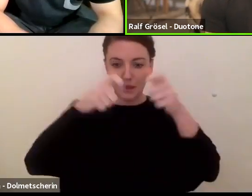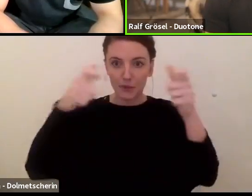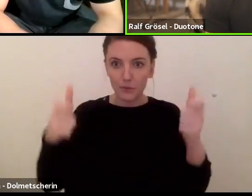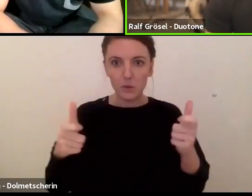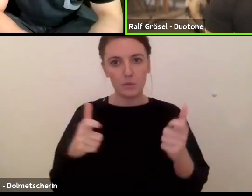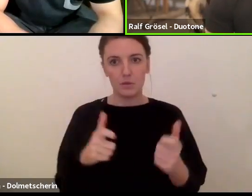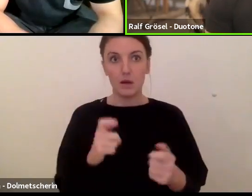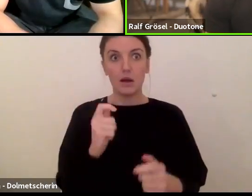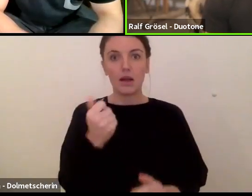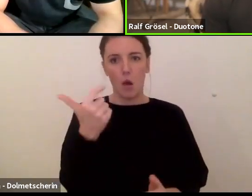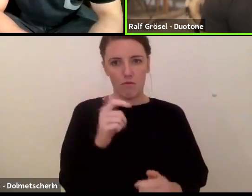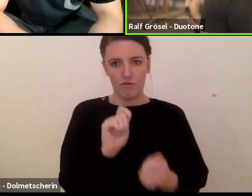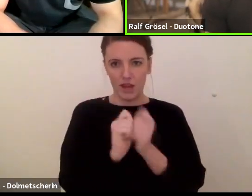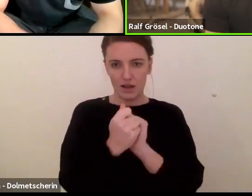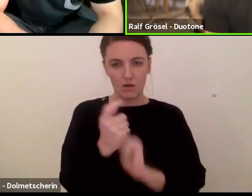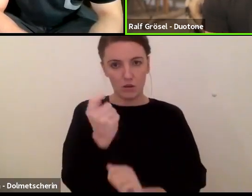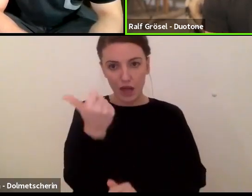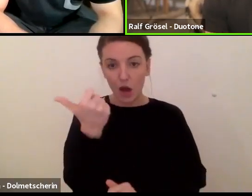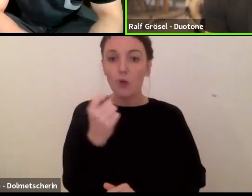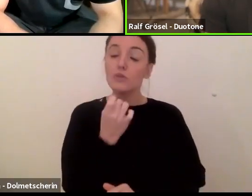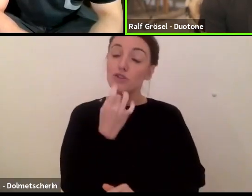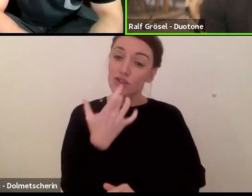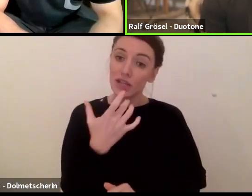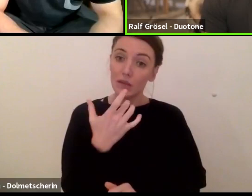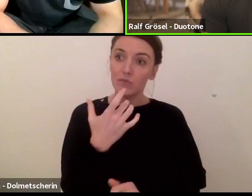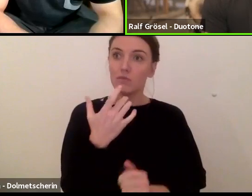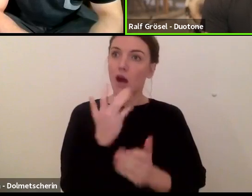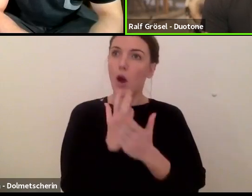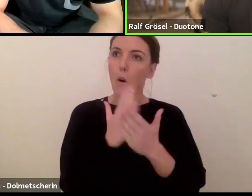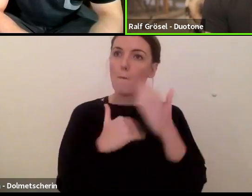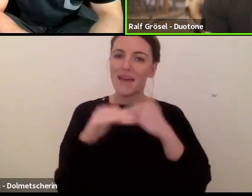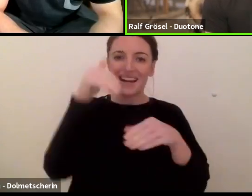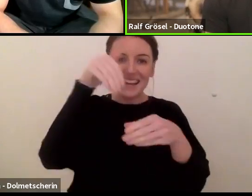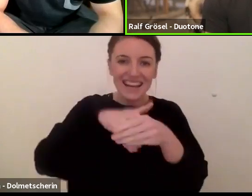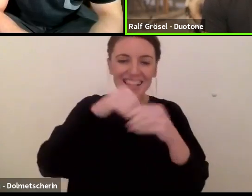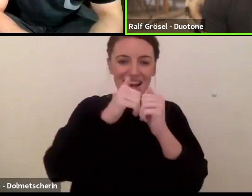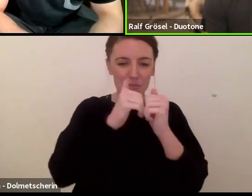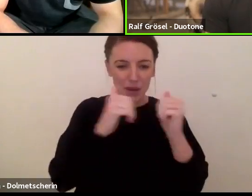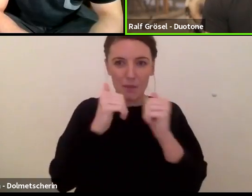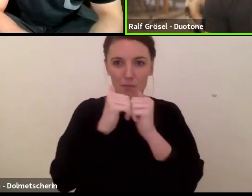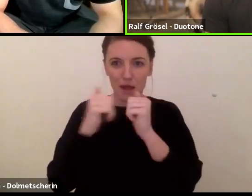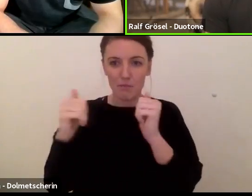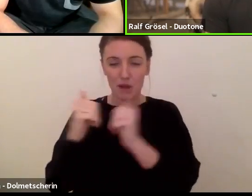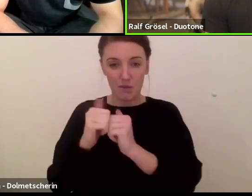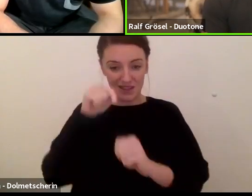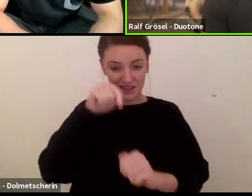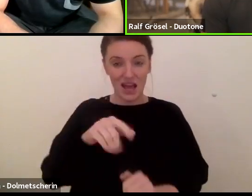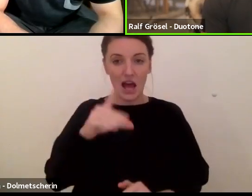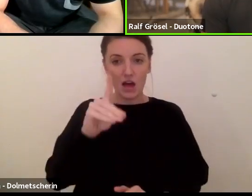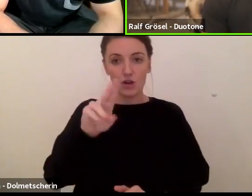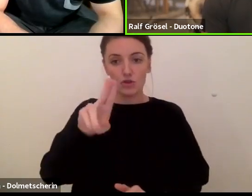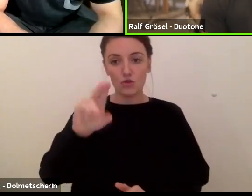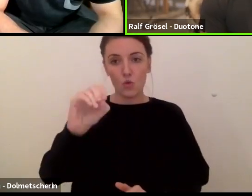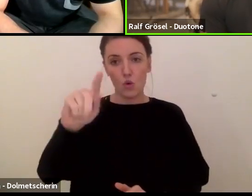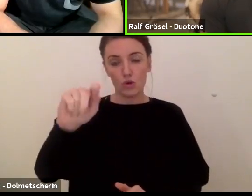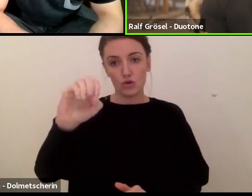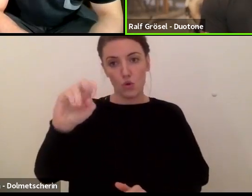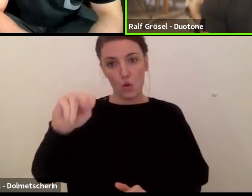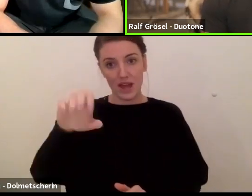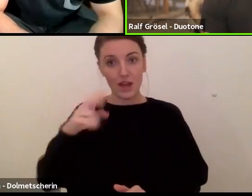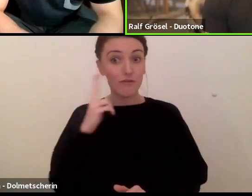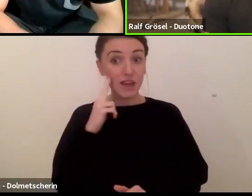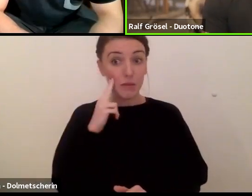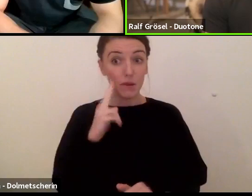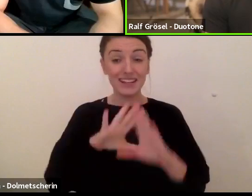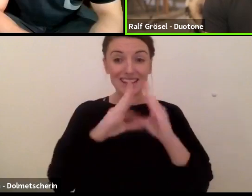einfach auch natürlich differenzierter geworden ist. meine, wir haben bei Duotone, ich glaube, 8 Modelle, letztendlich für wirklich